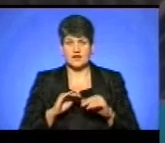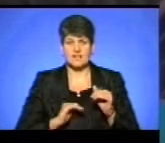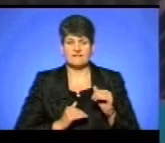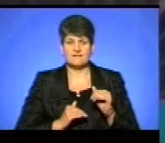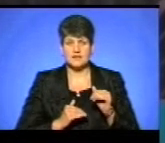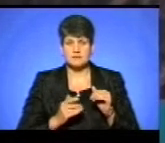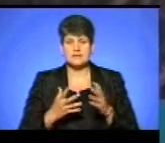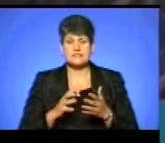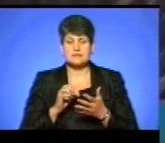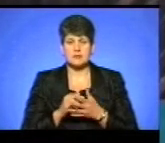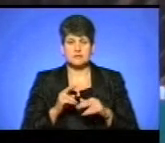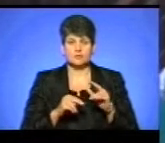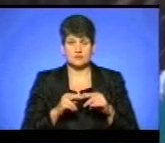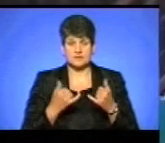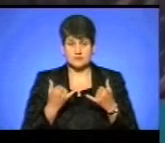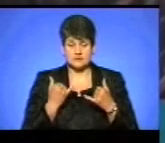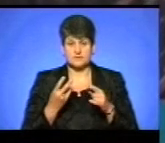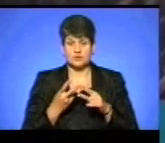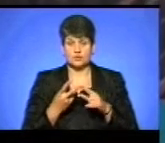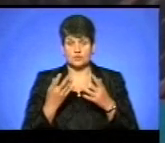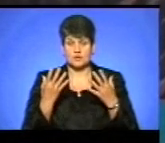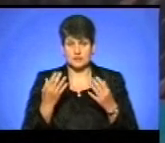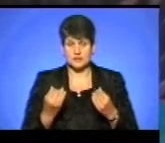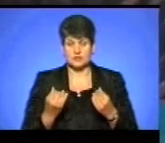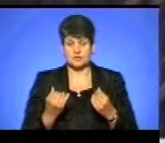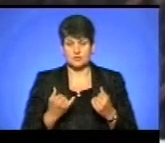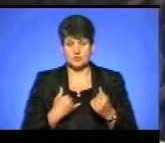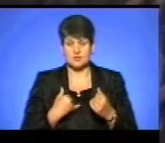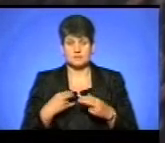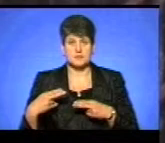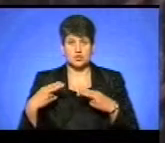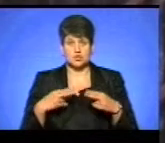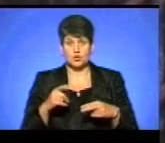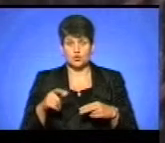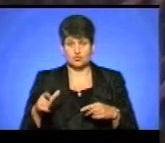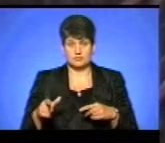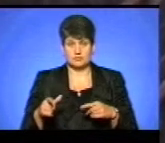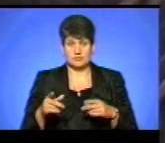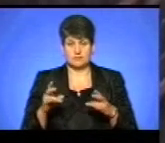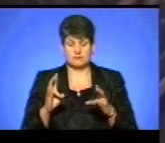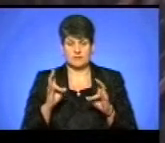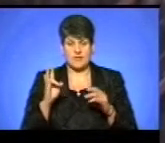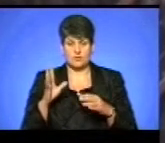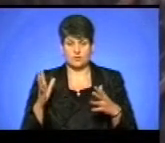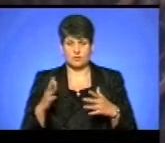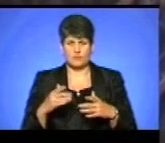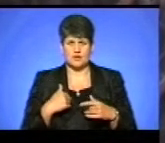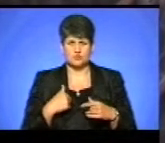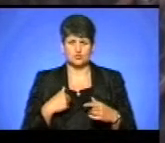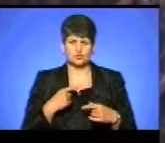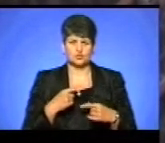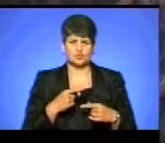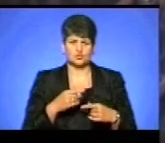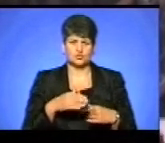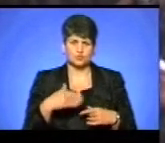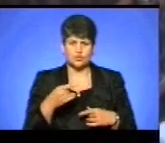займається забудовою. Зараз, на даний момент, вже другий день, нас тут приїжджають люди, неадекватно в нашу сторону погрожують. Кажуть, що нас